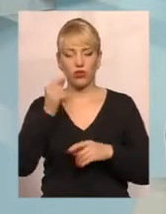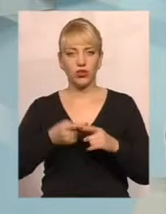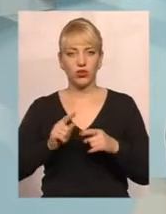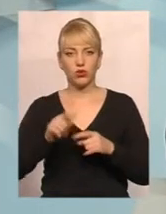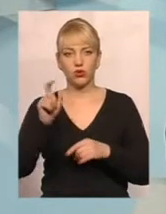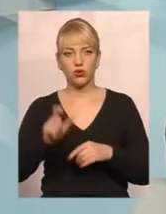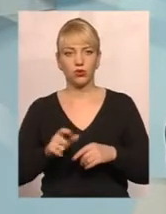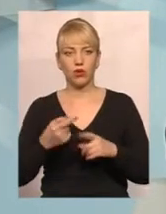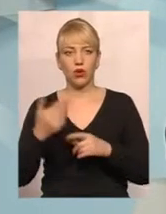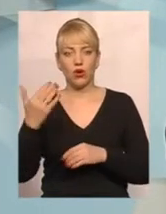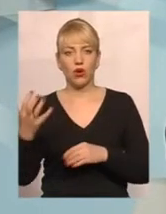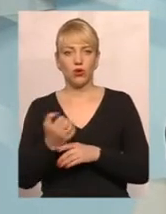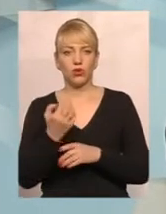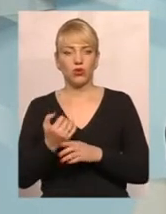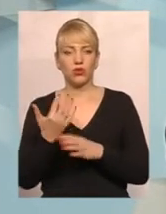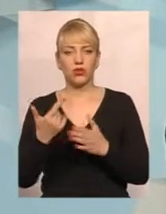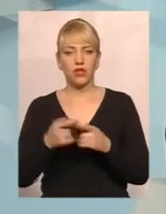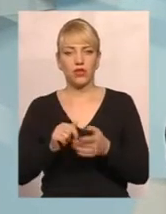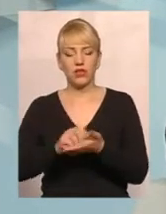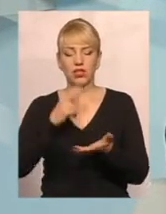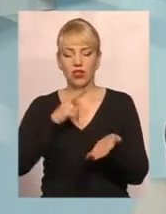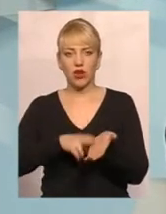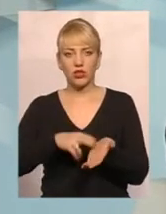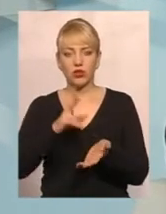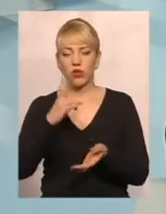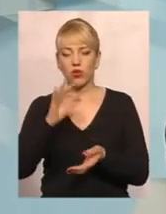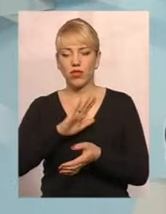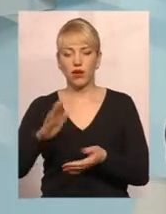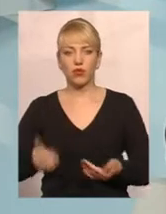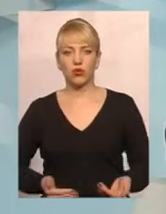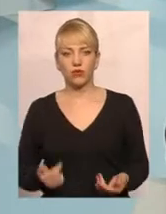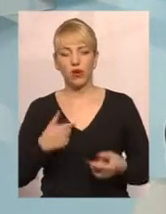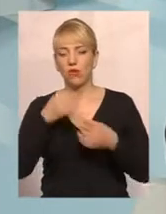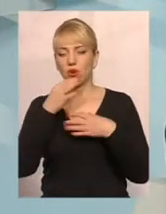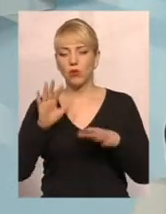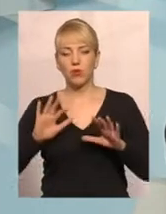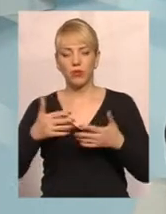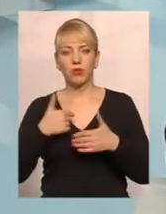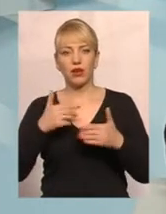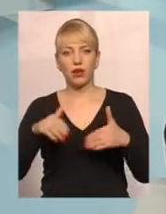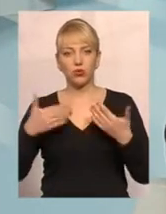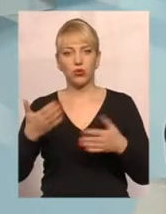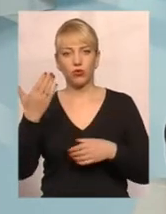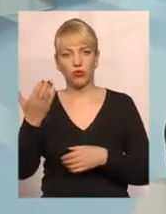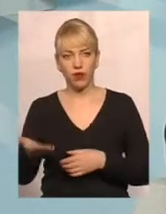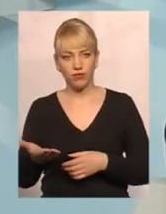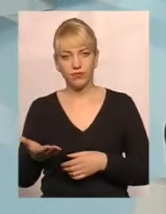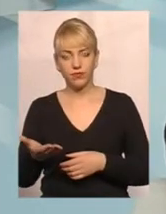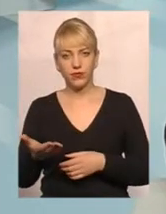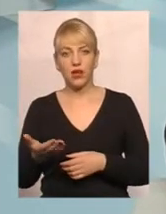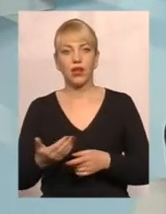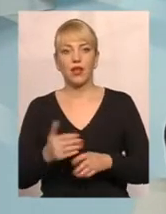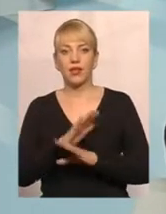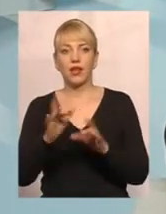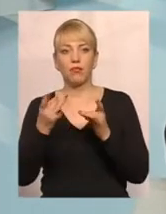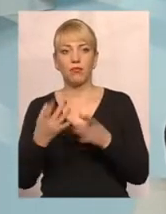доходи, оскільки він зареєстрований, але не проживає. В будь-якому випадку, я рекомендую вам, все-таки, не